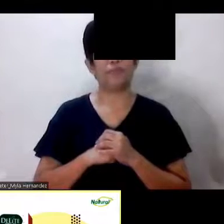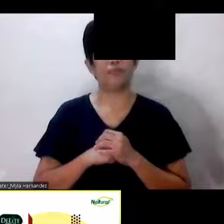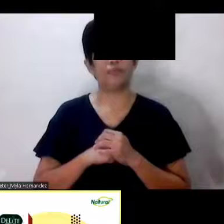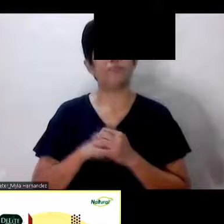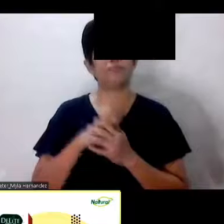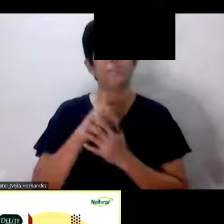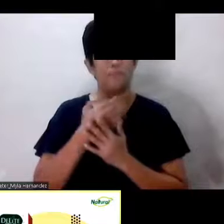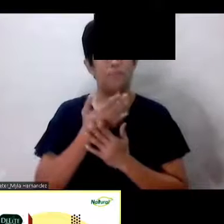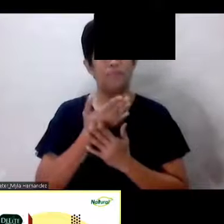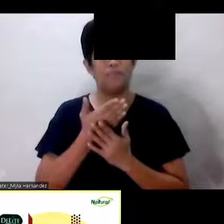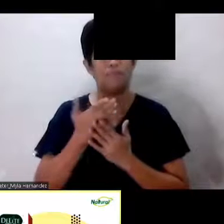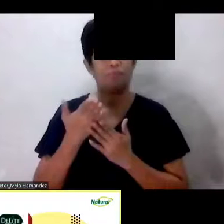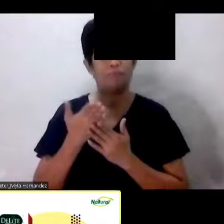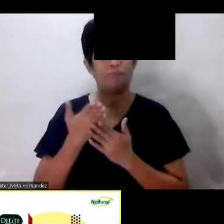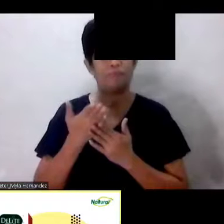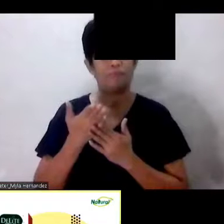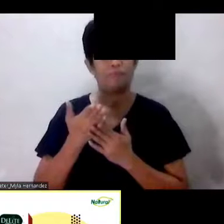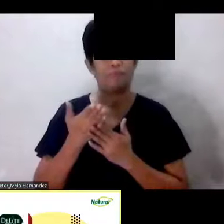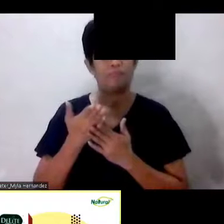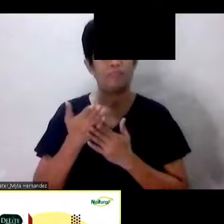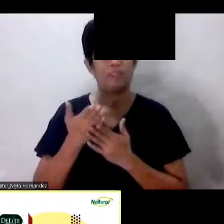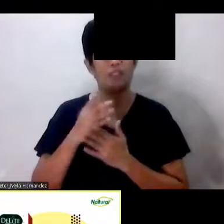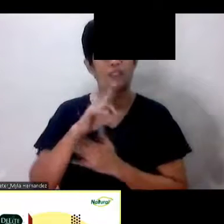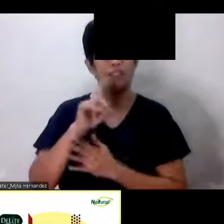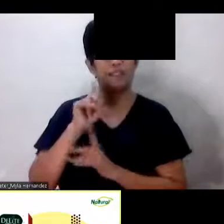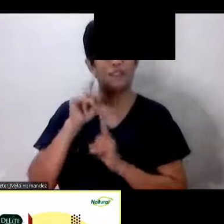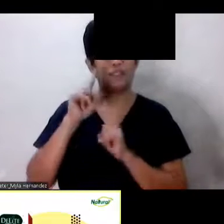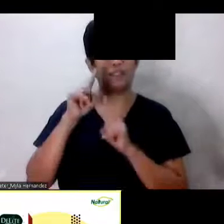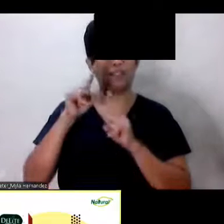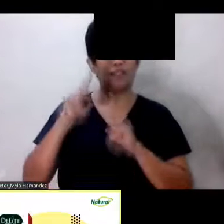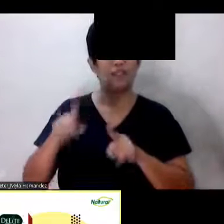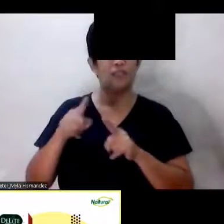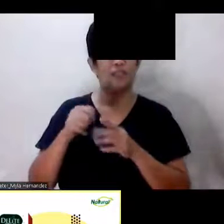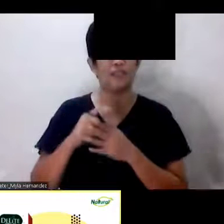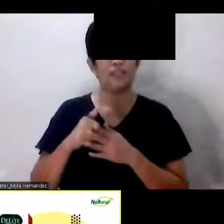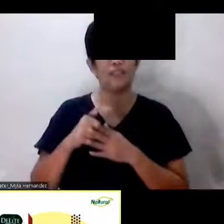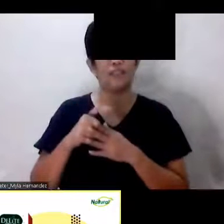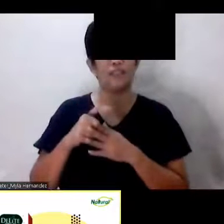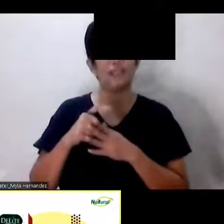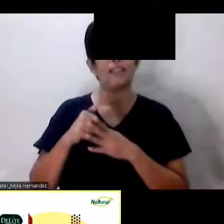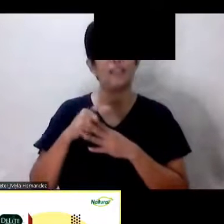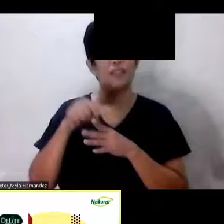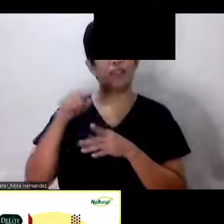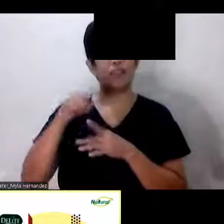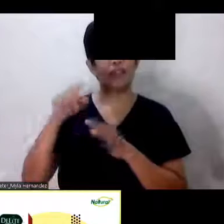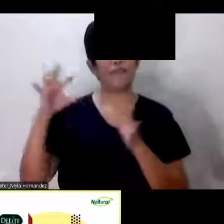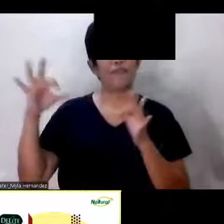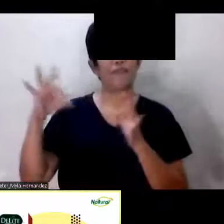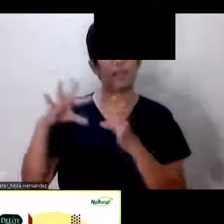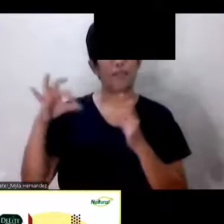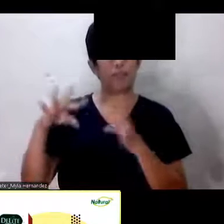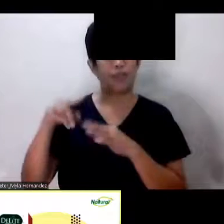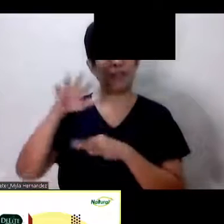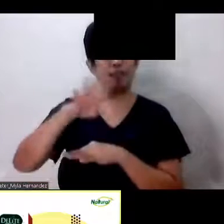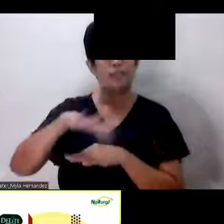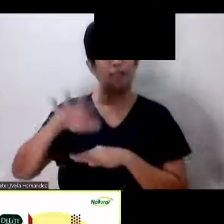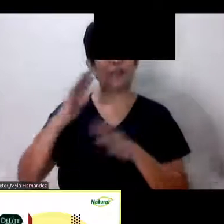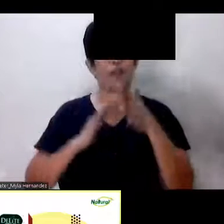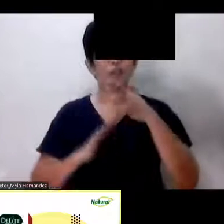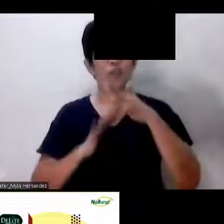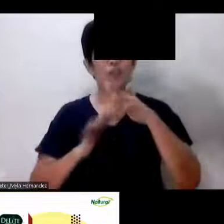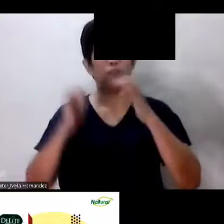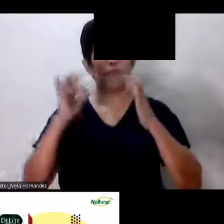Itong Itong Itong sagot na ito Ay Ayon sa Feedback Sa aming customers